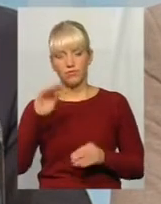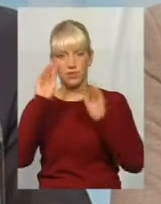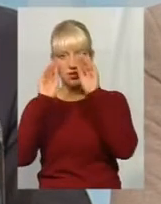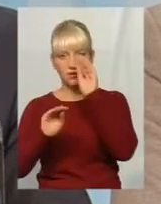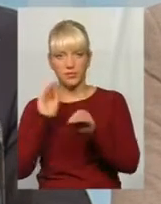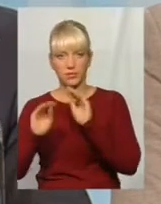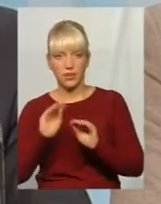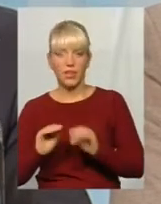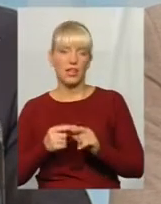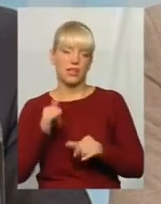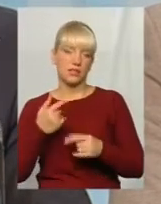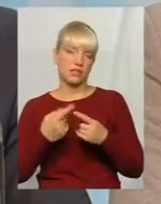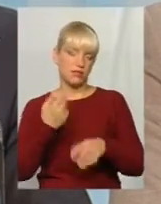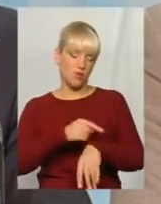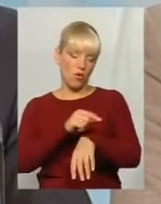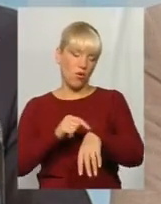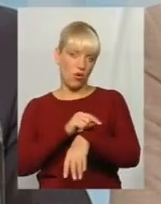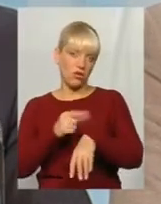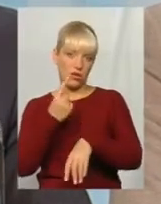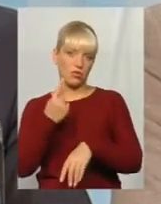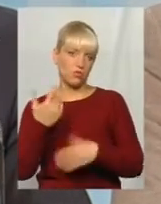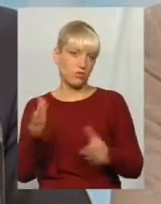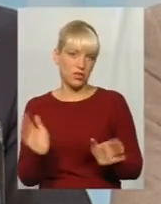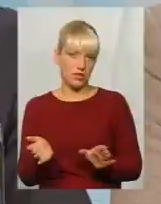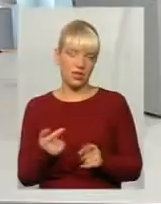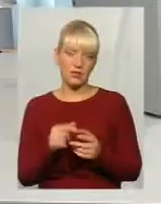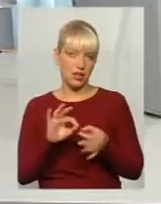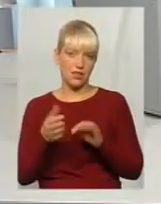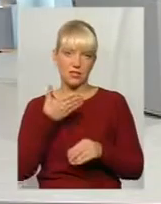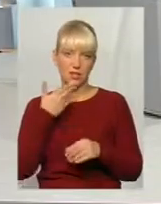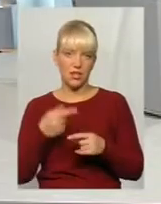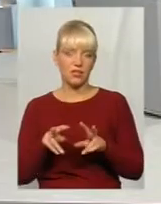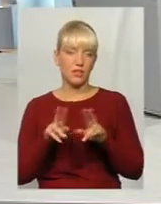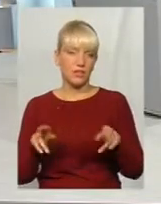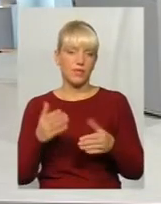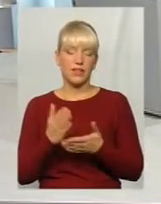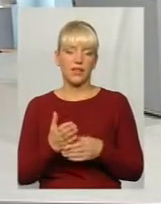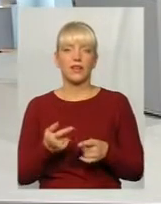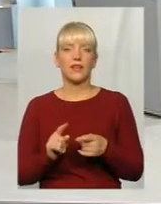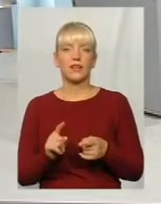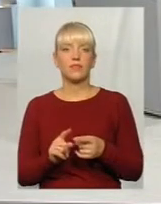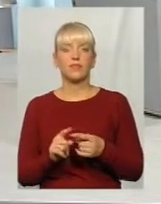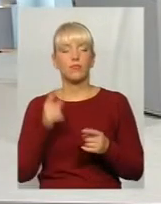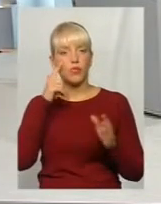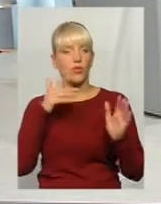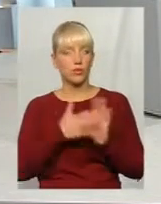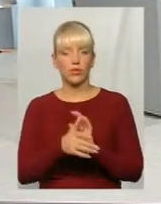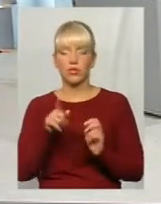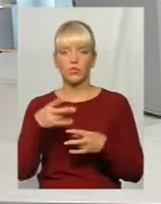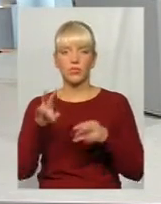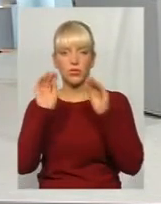години в рік. Це зовсім не складно. Абсолютно такий самий, дуже схожий функціонал і в прозору, тобто ти не заповнюєш,